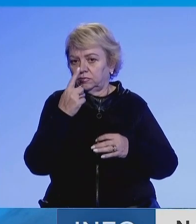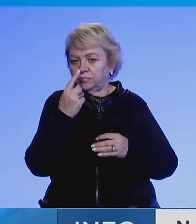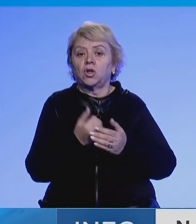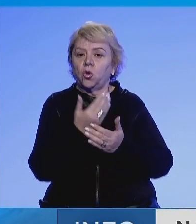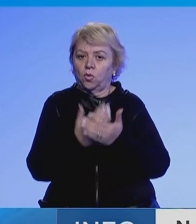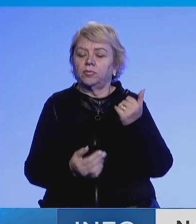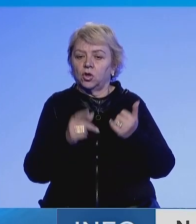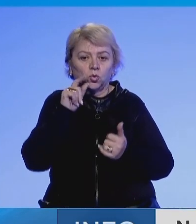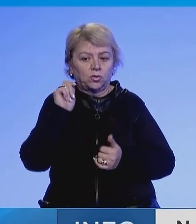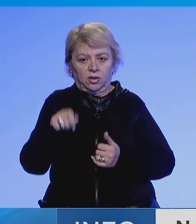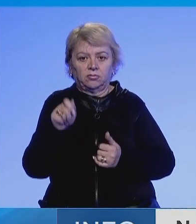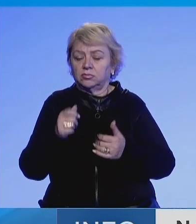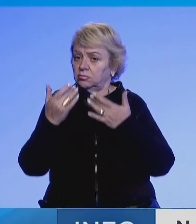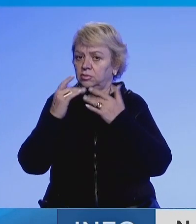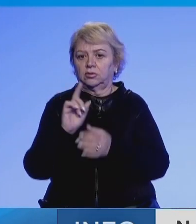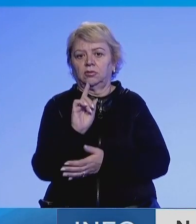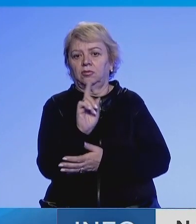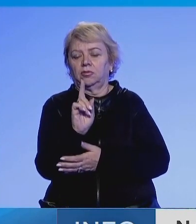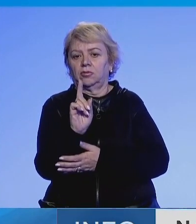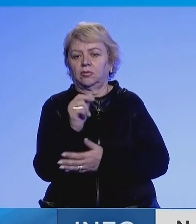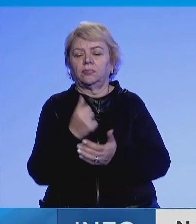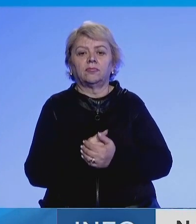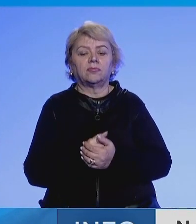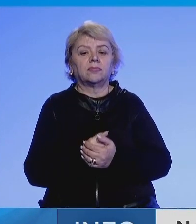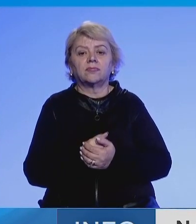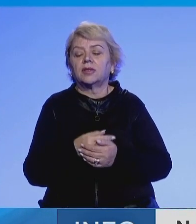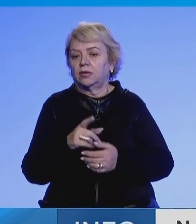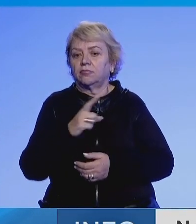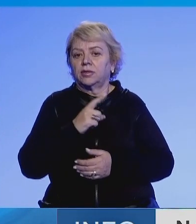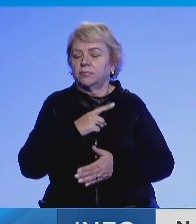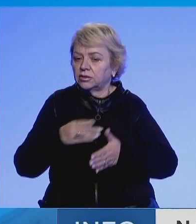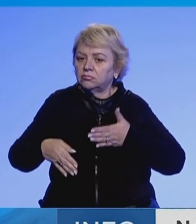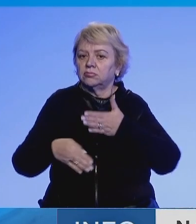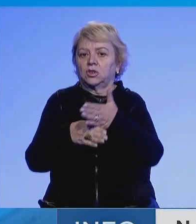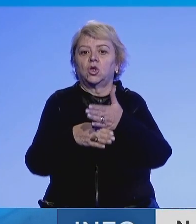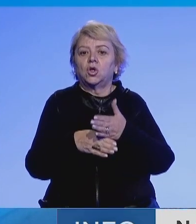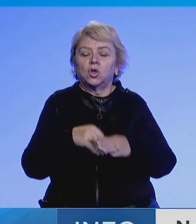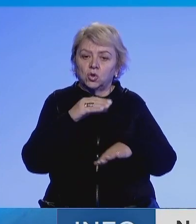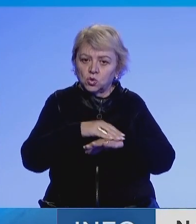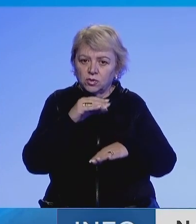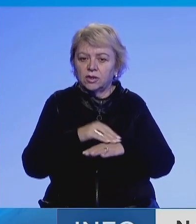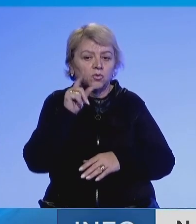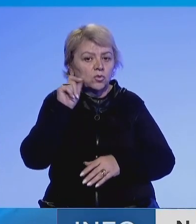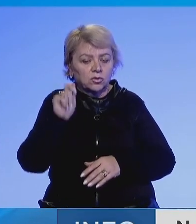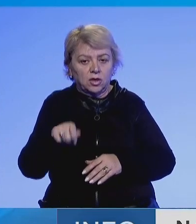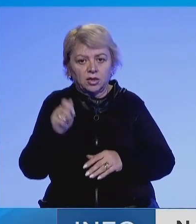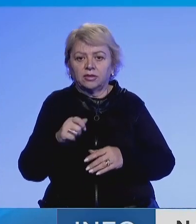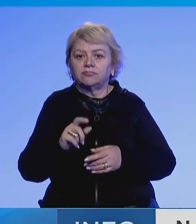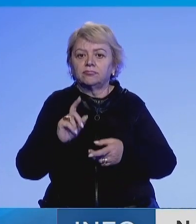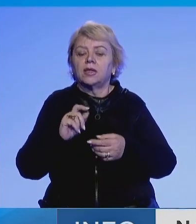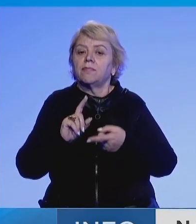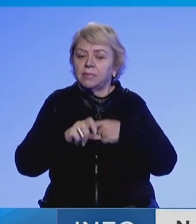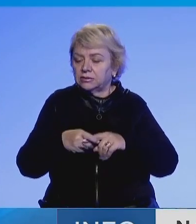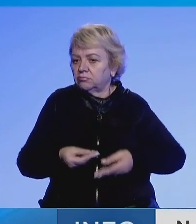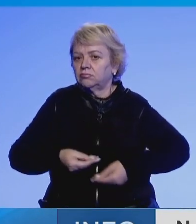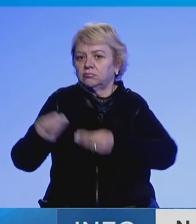Ukrajin, por a i nuk ka heqër dorë nga lufta e ti brutale agresionit, da i mirë presë mbështetjene efortës suedisë për Ukrajinën me armë dhe municione, si dhe